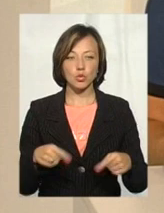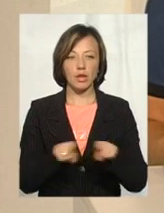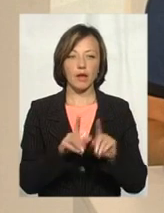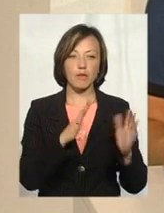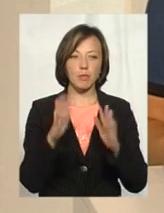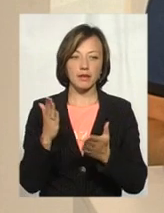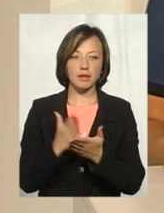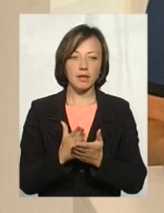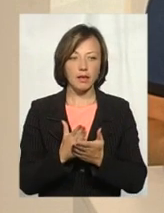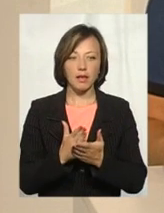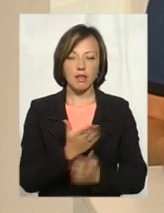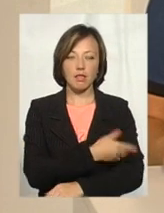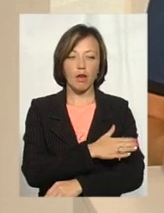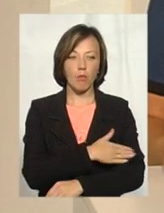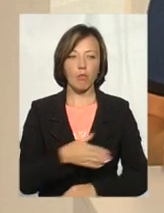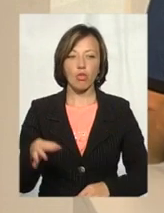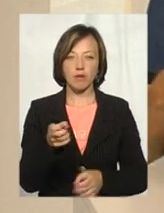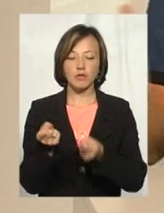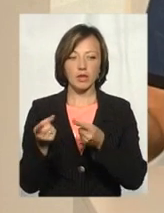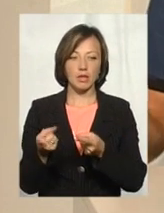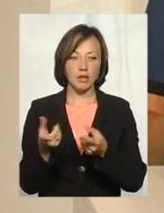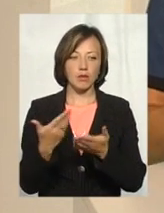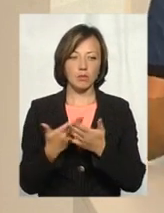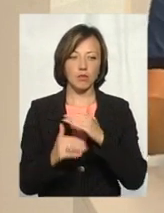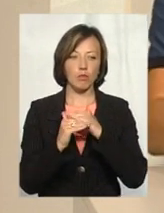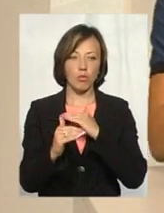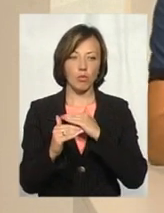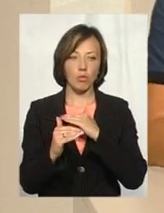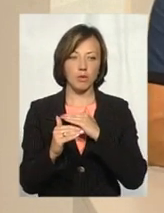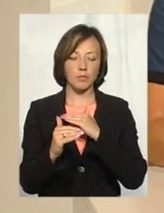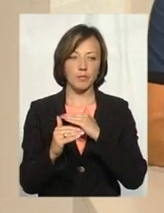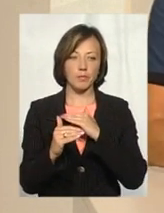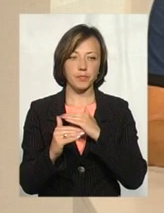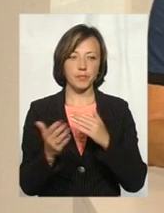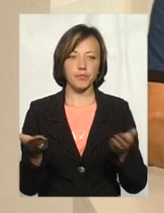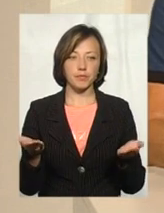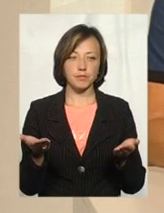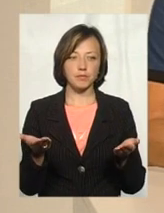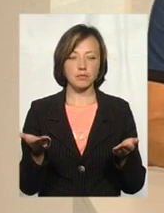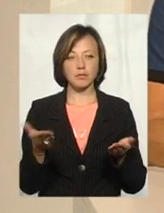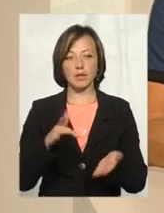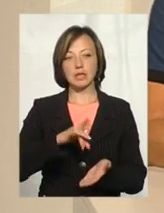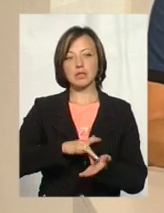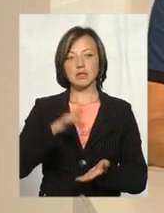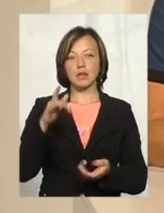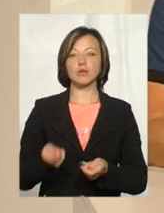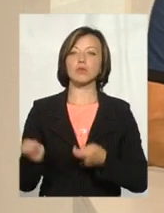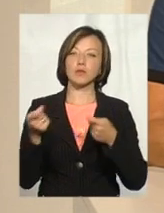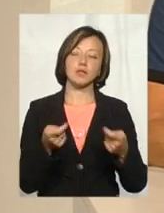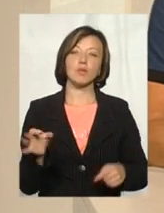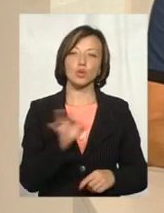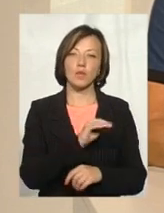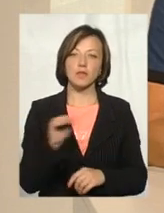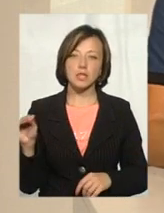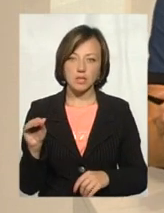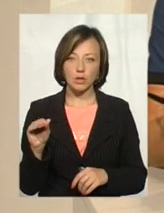випадки на Полтавщині, що там викидає десь, я не знаю, там в полі, чи все ж таки це якось централізована завозя, це офіційно.